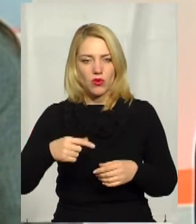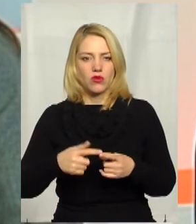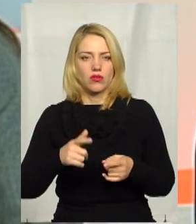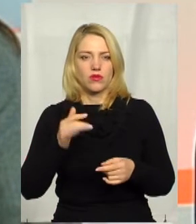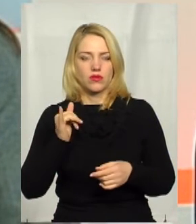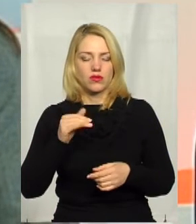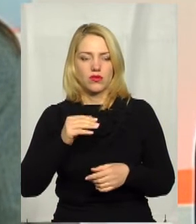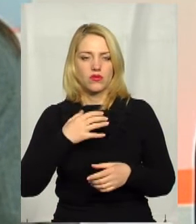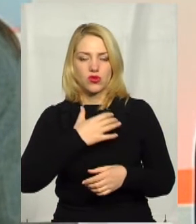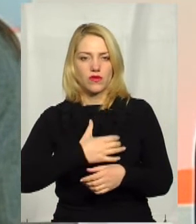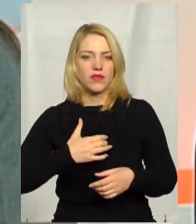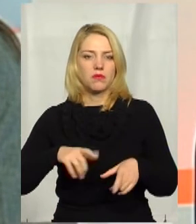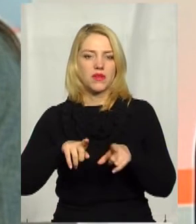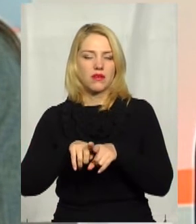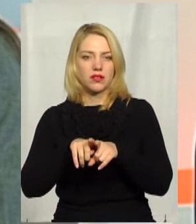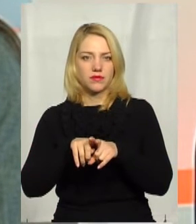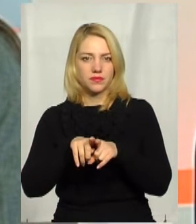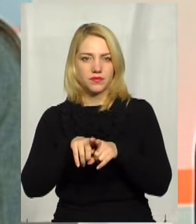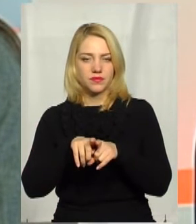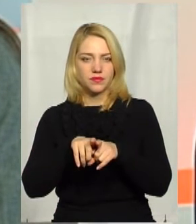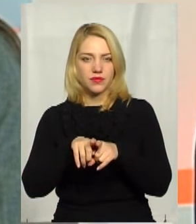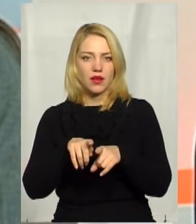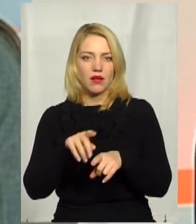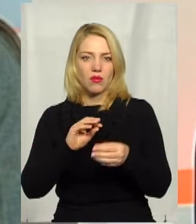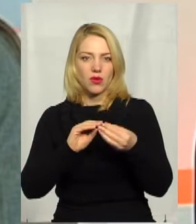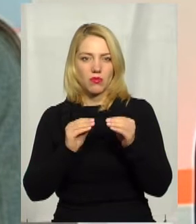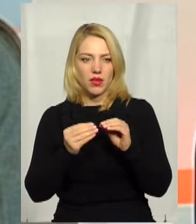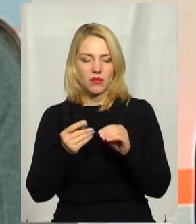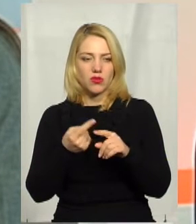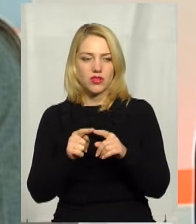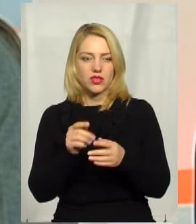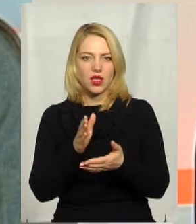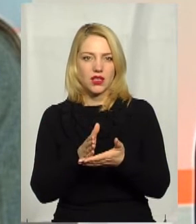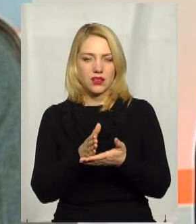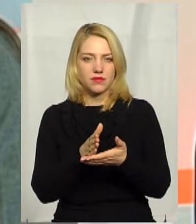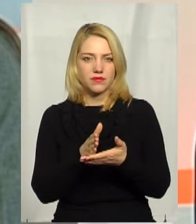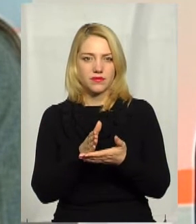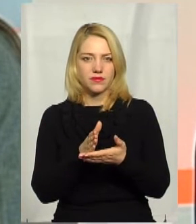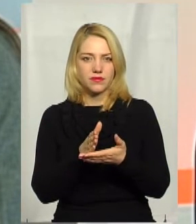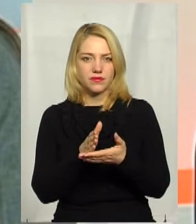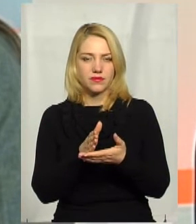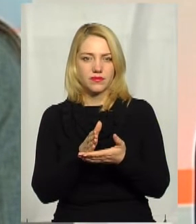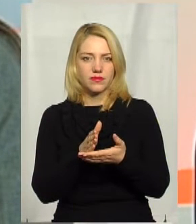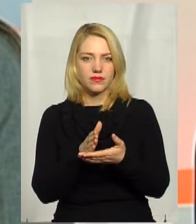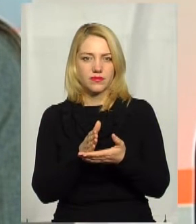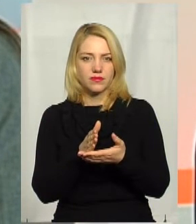основною проблемою це є все ж таки, там